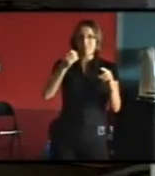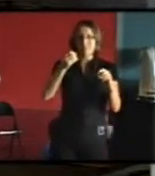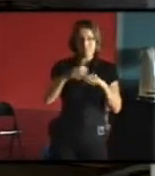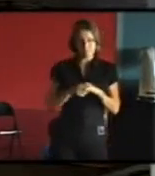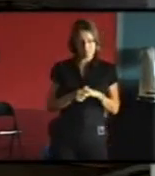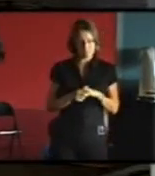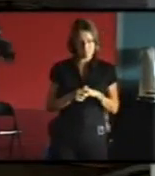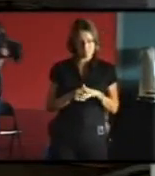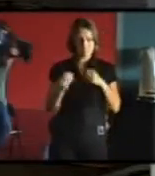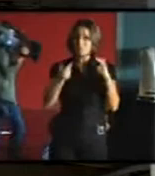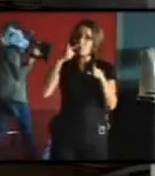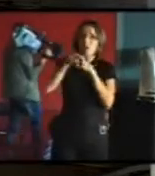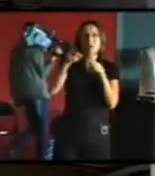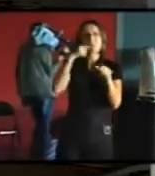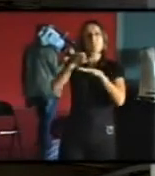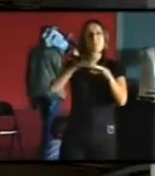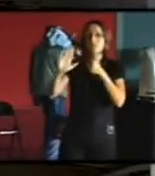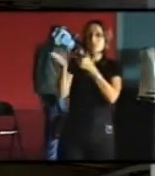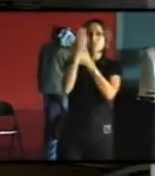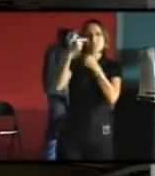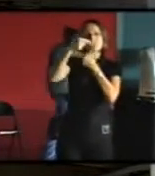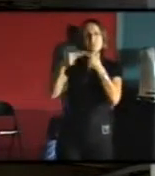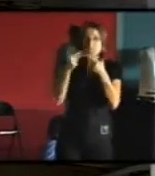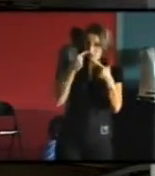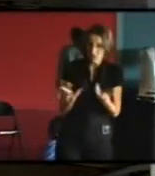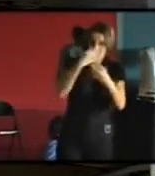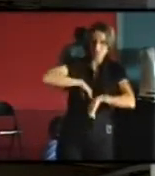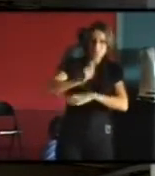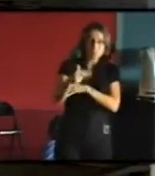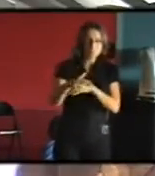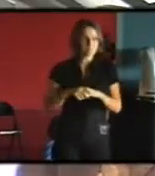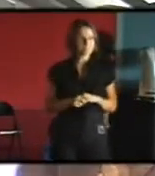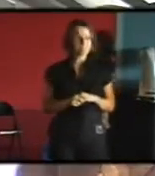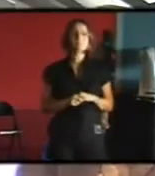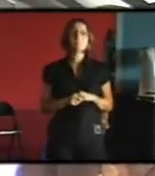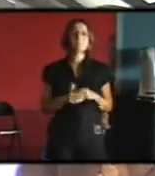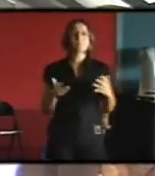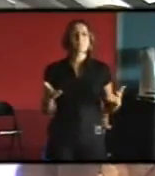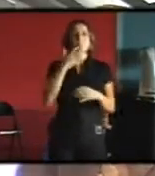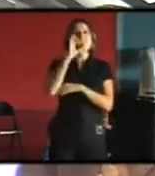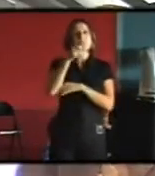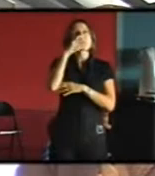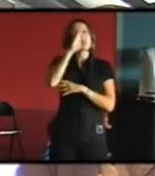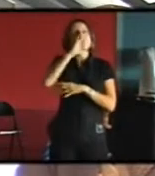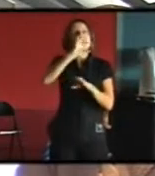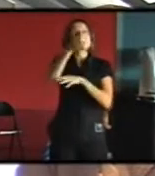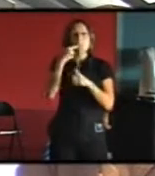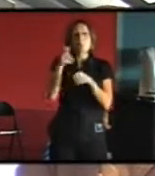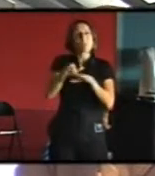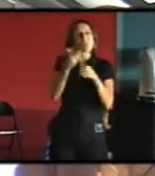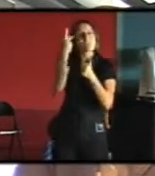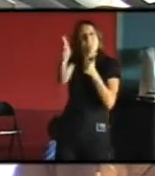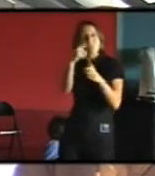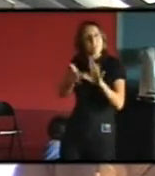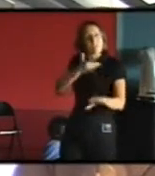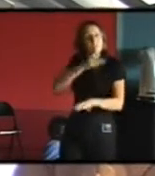les deux démarches qui ont été présentées oui alors ce sont deux démarches extrêmement intéressantes moi je regarde un peu Bordeaux